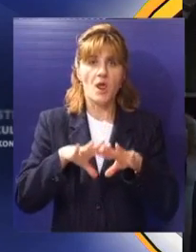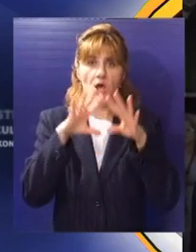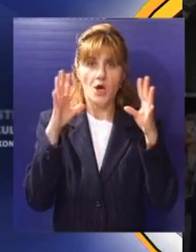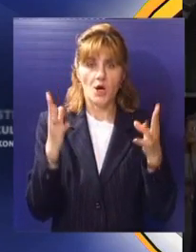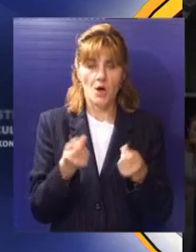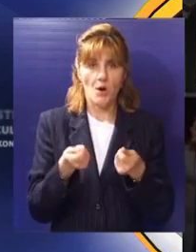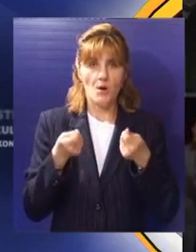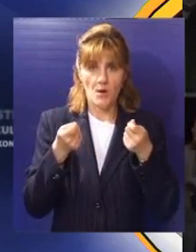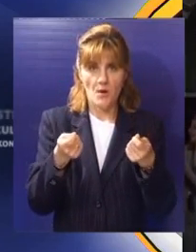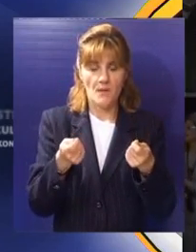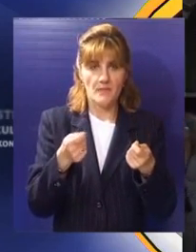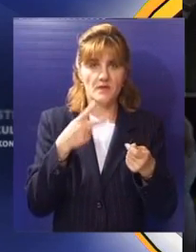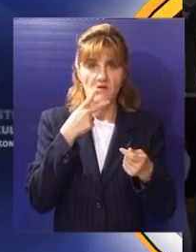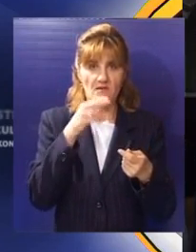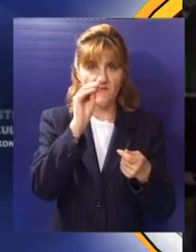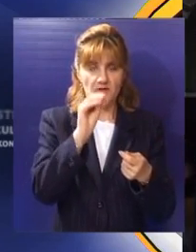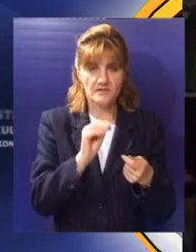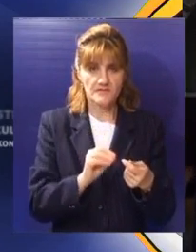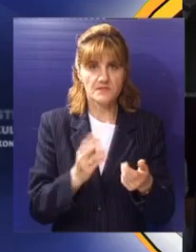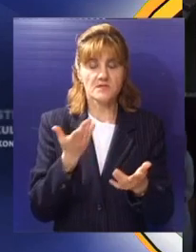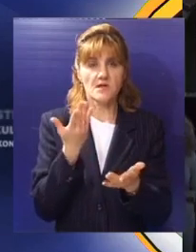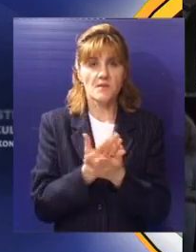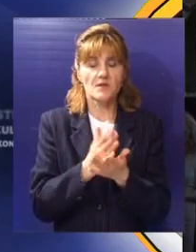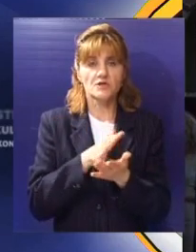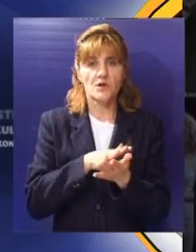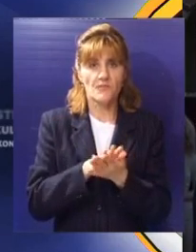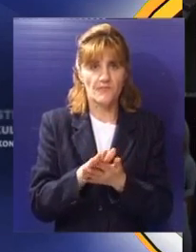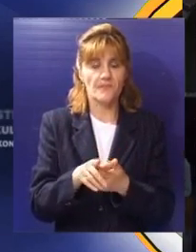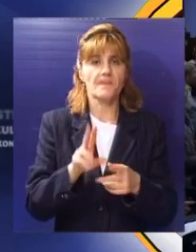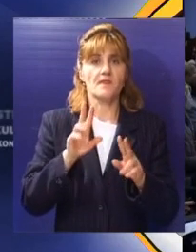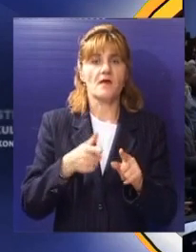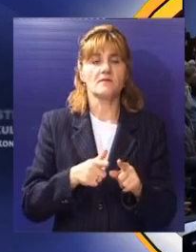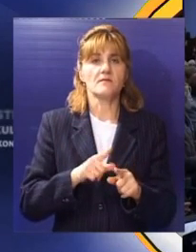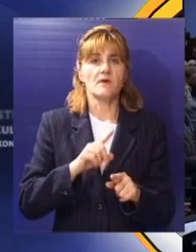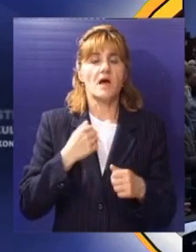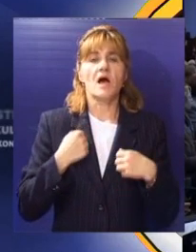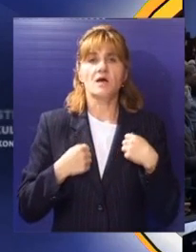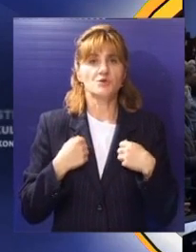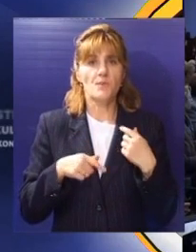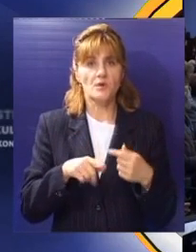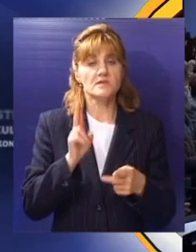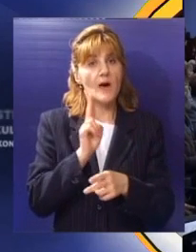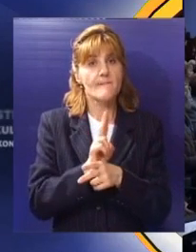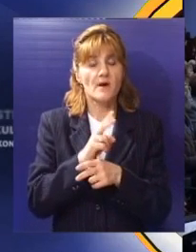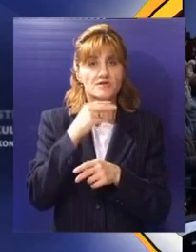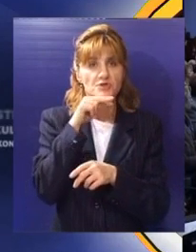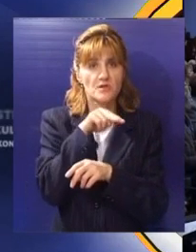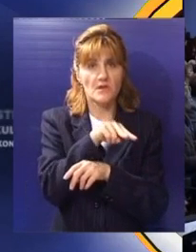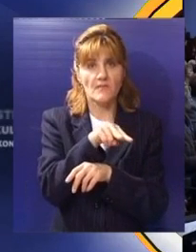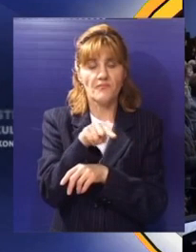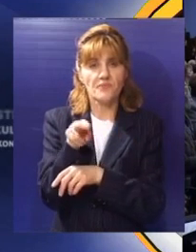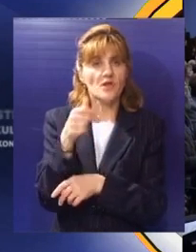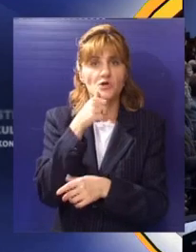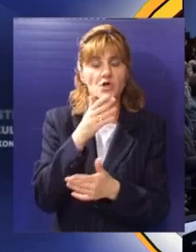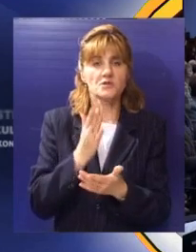kompletan studij izvodljivosti i projektna tehnička dokumentacija za drugu kasarnu. Grad Subotica sa pažnjom prati stepen otvorenosti